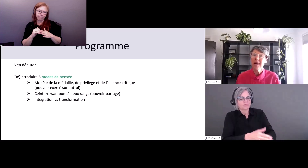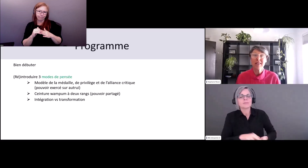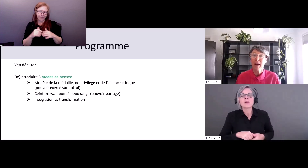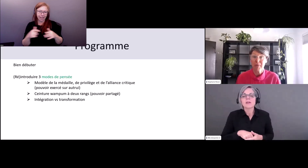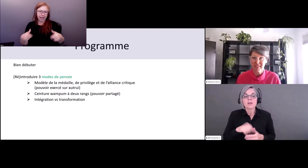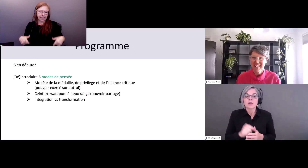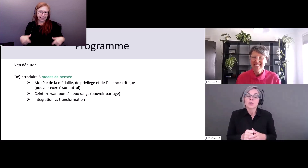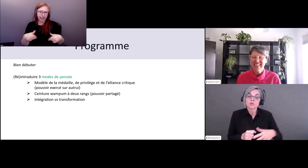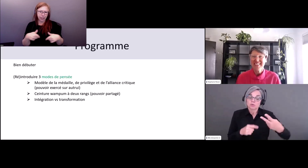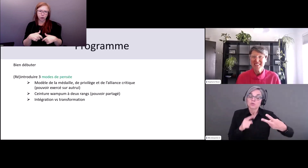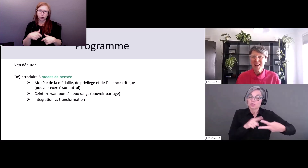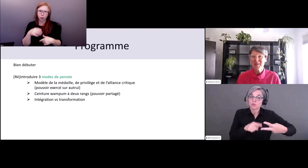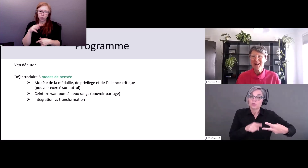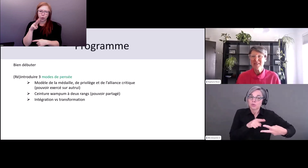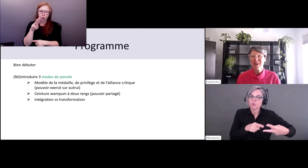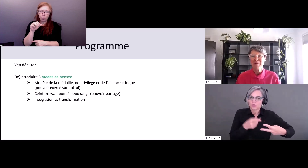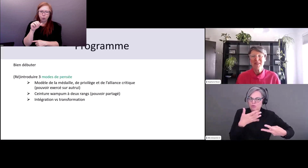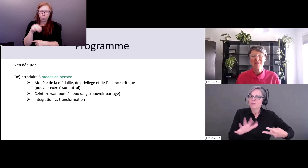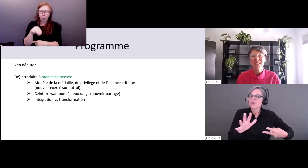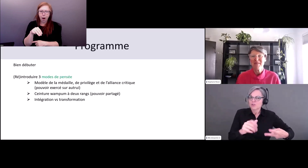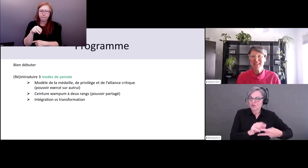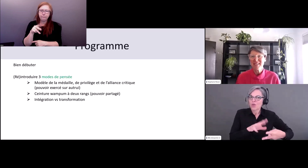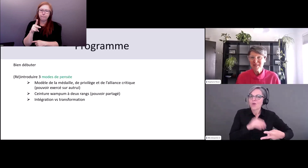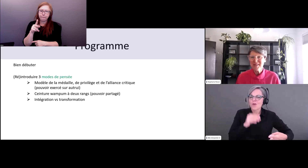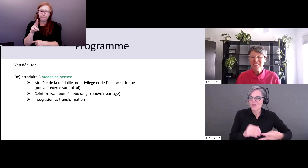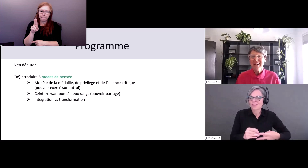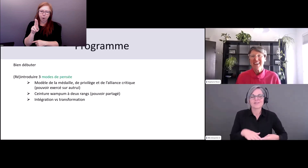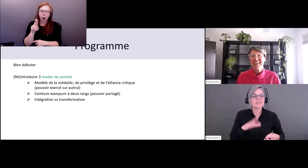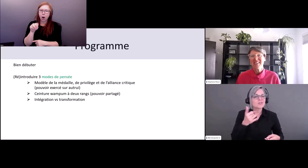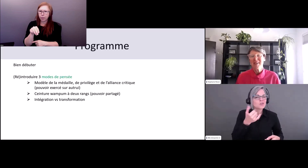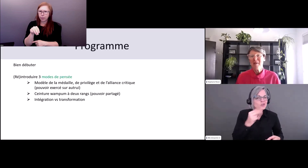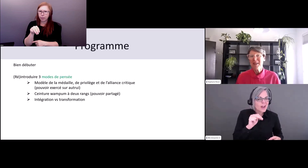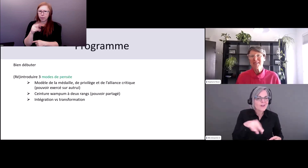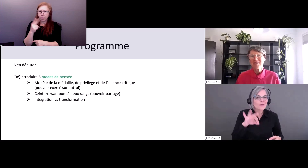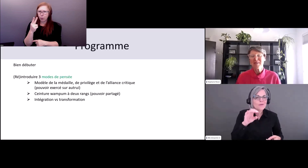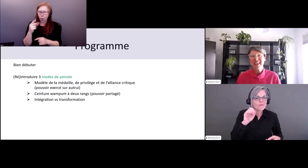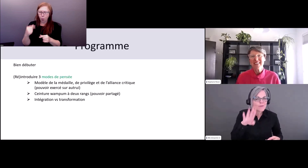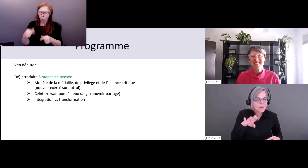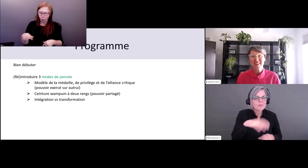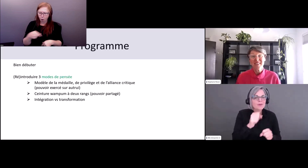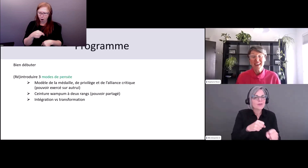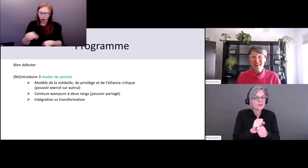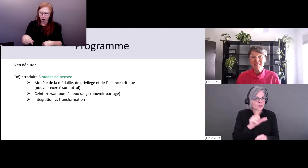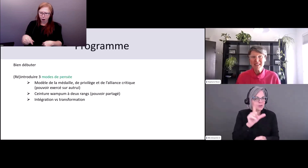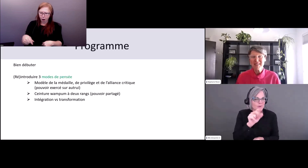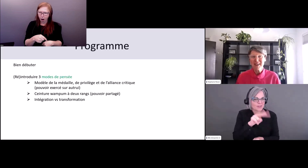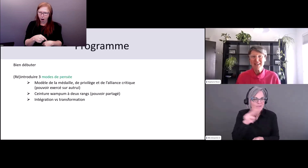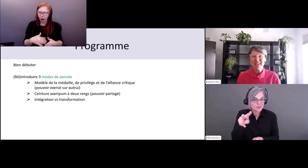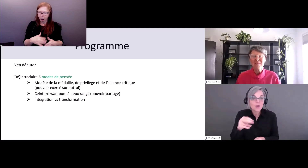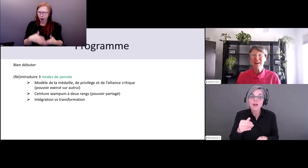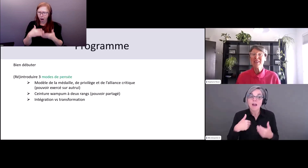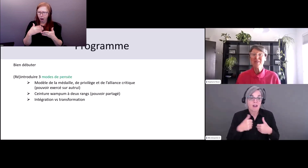travail. Eh bien vous connaissez déjà deux modèles qui ont déjà été introduits en